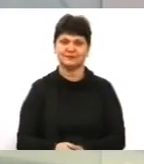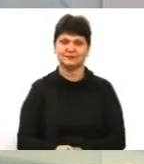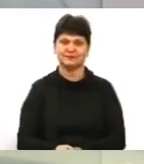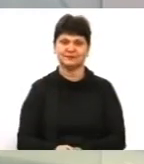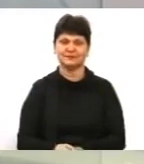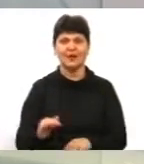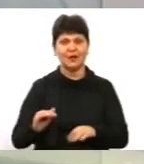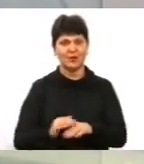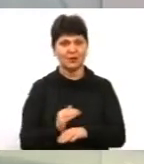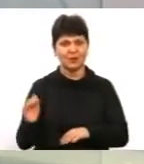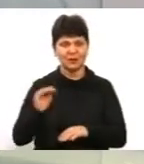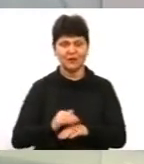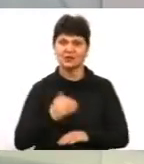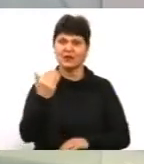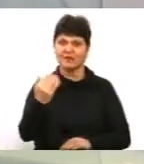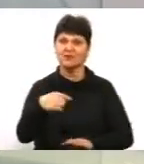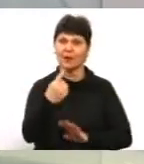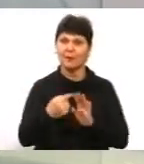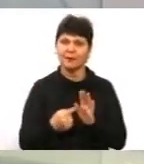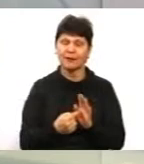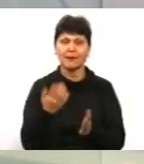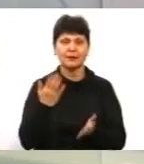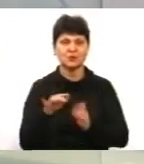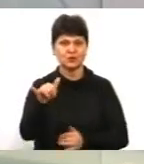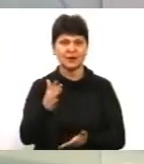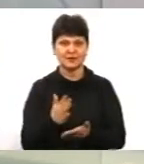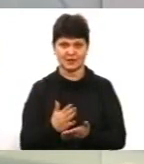Доброго вечора, ваше питання, якщо у вас є до нашого гостя.